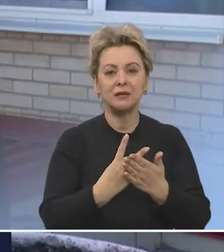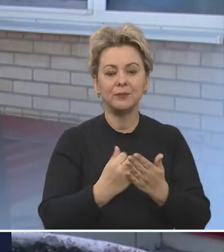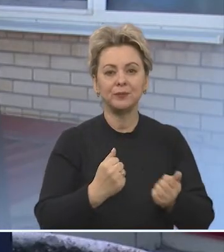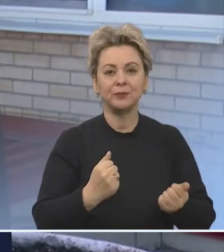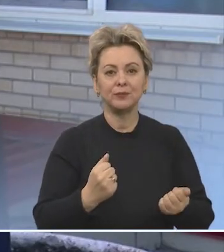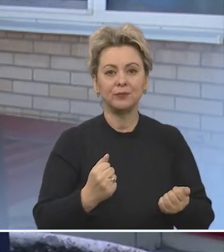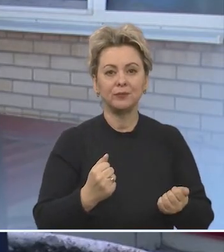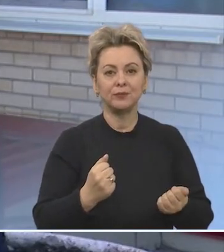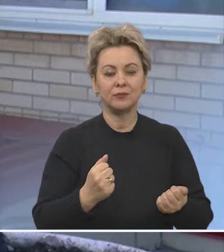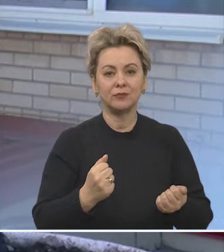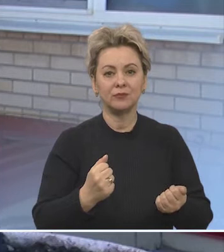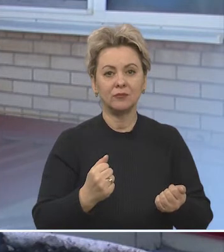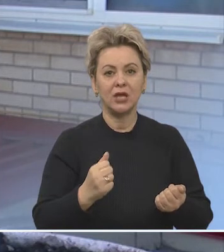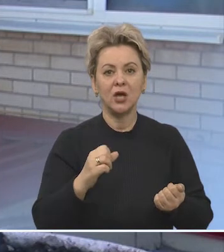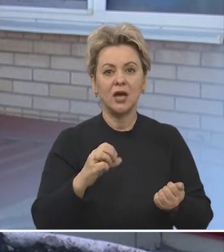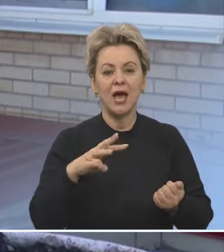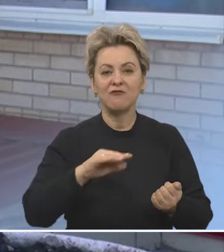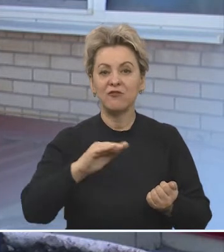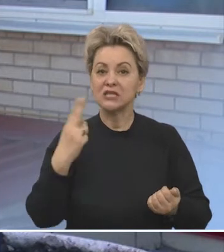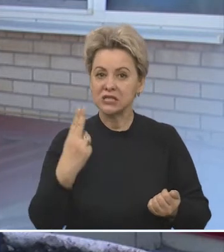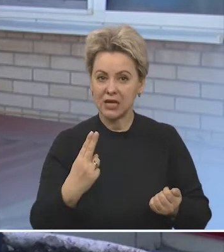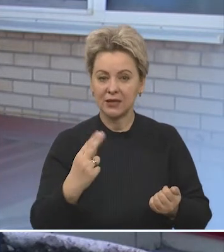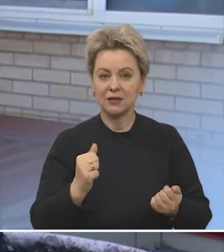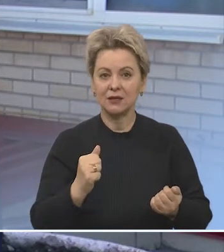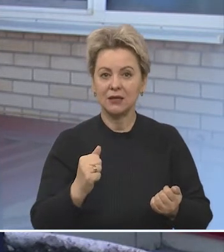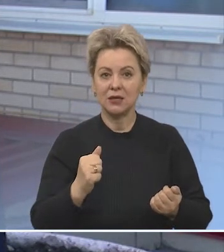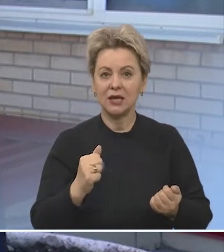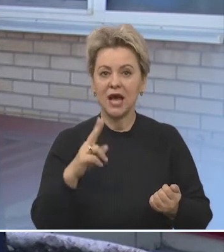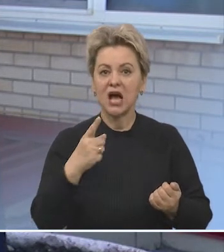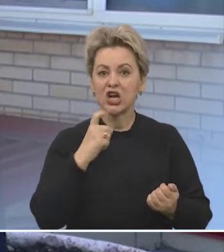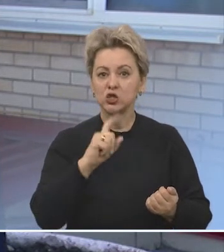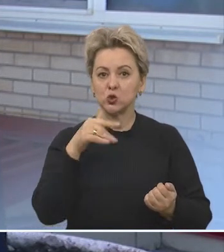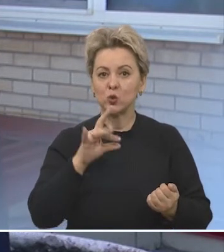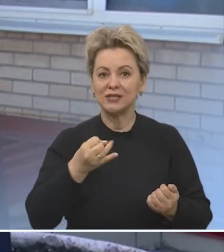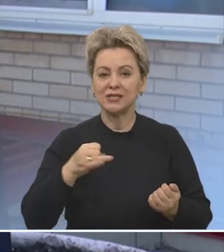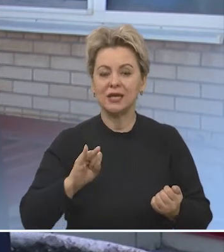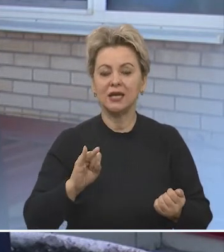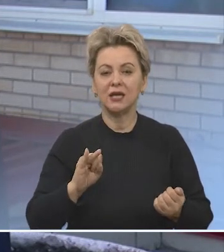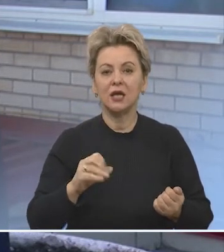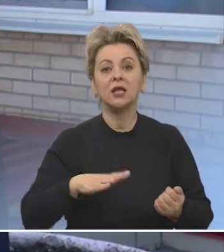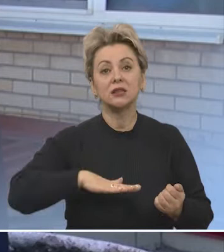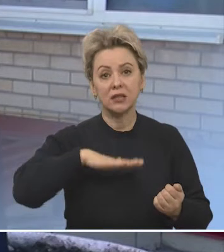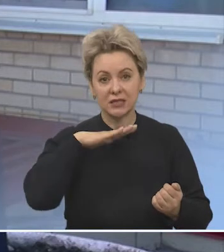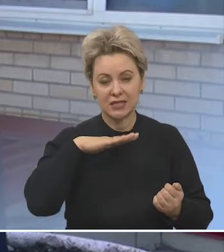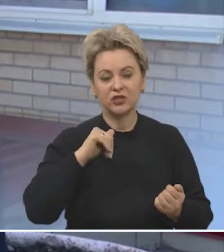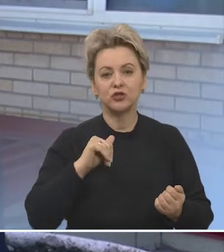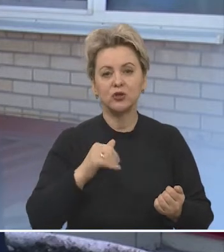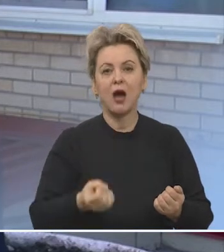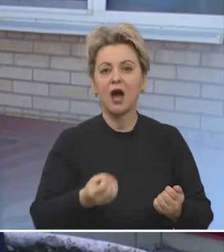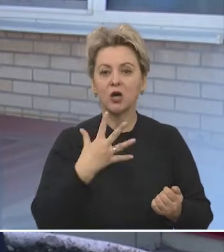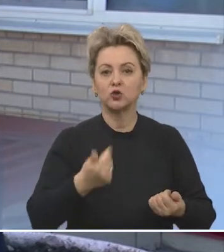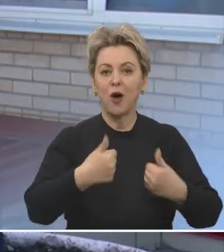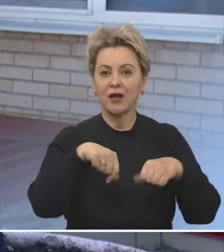МФЦ Красносулинский. Достаточно